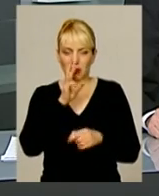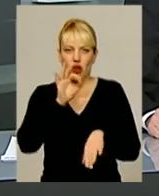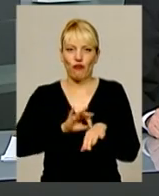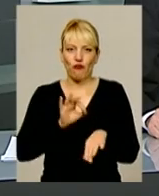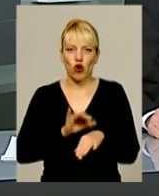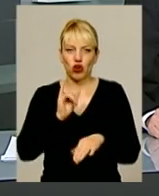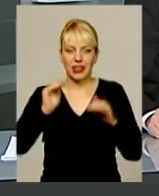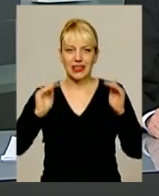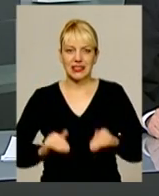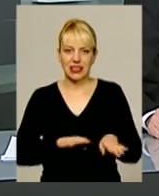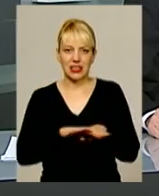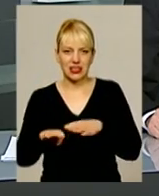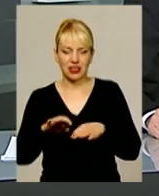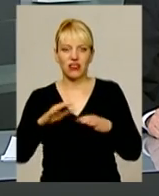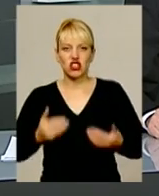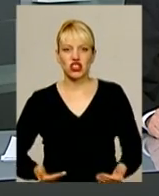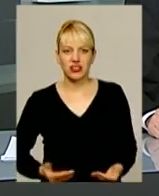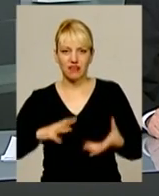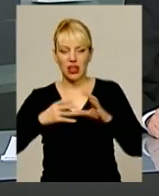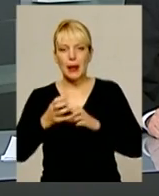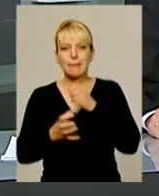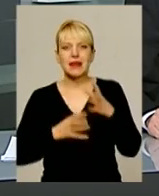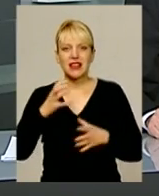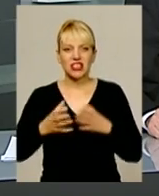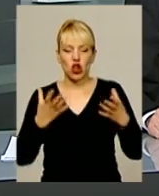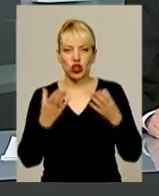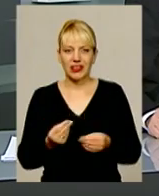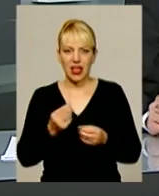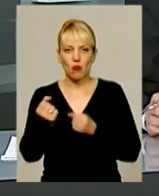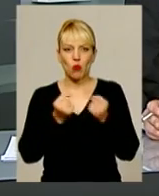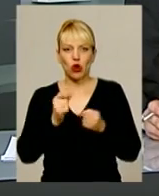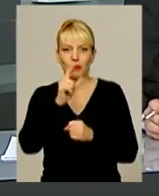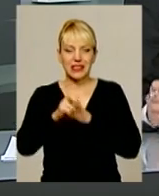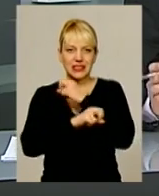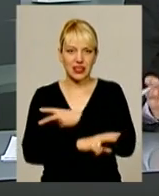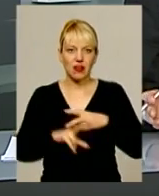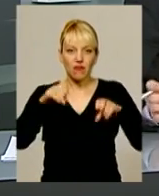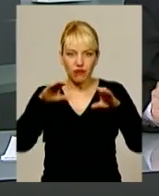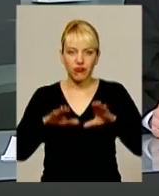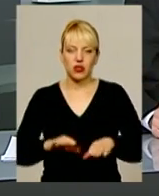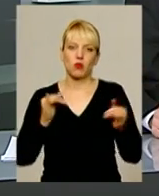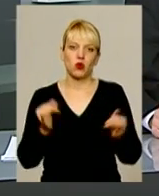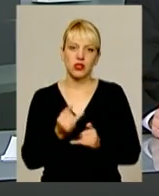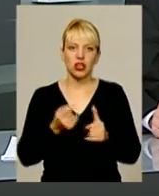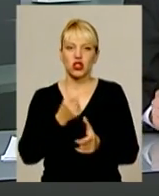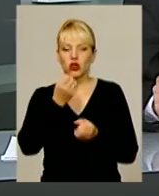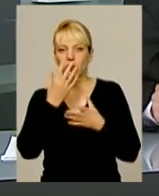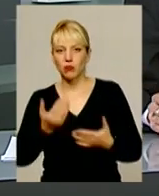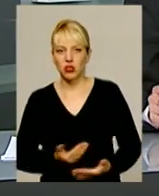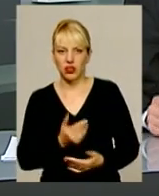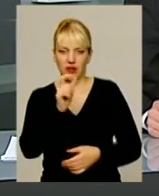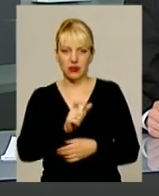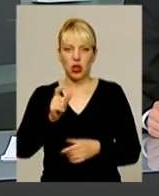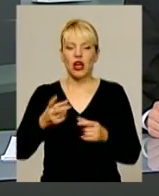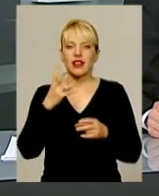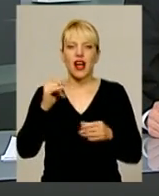та низький рівень життя загалом. В міжнародний день боротьби із злиднями ми вирішили поцікавитися, чи добре живеться подолянам, та на